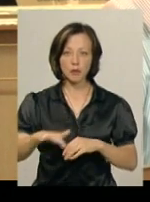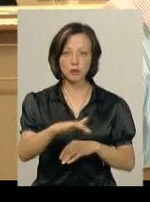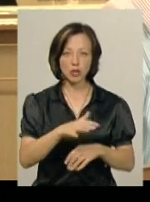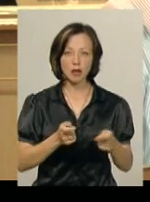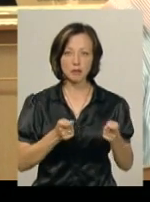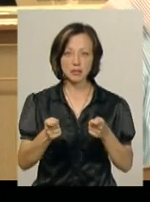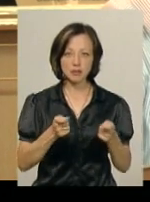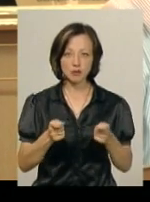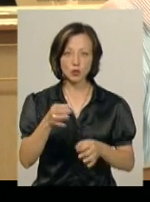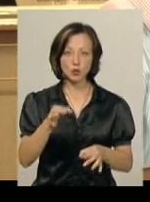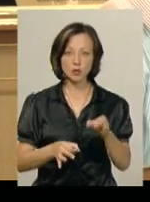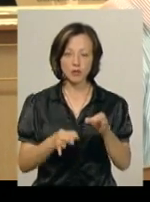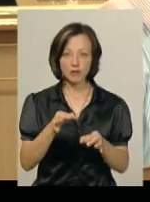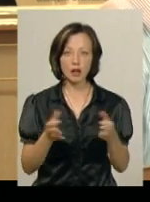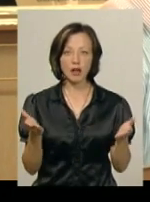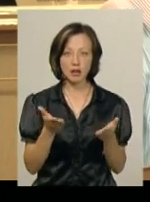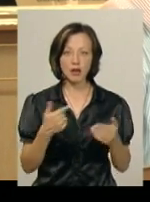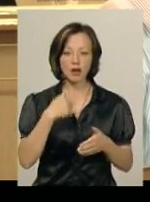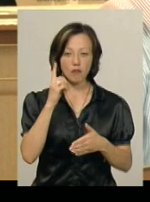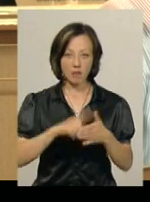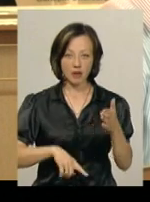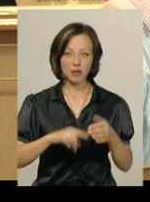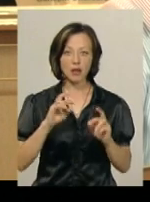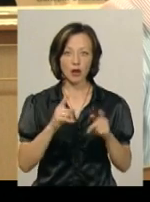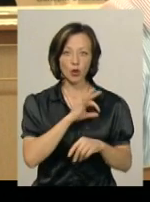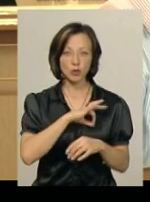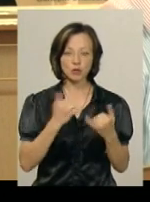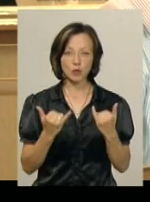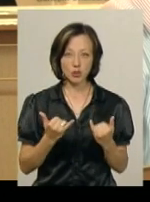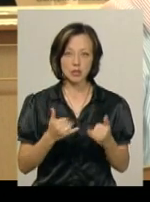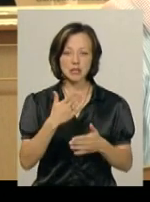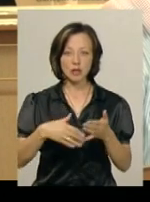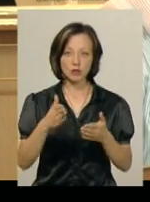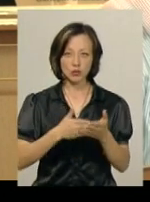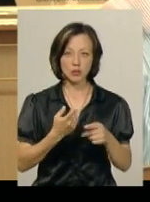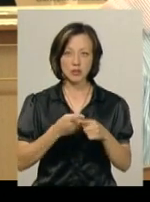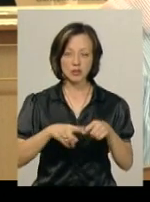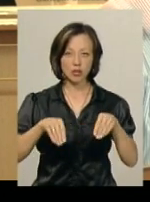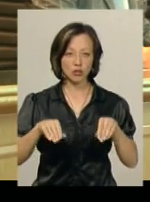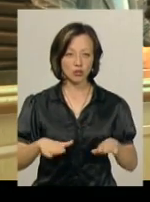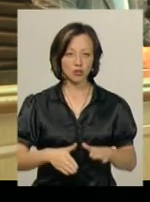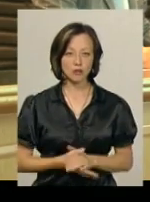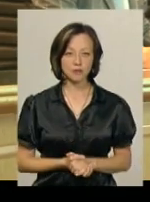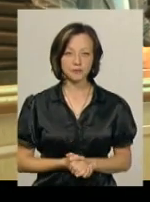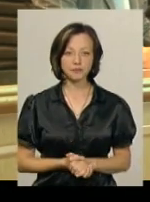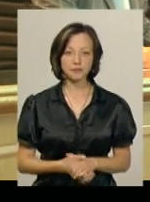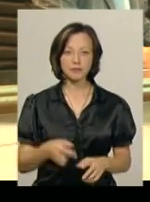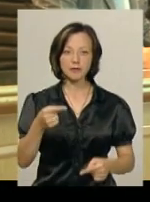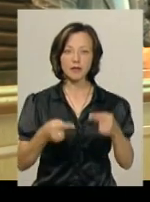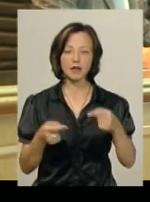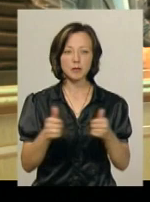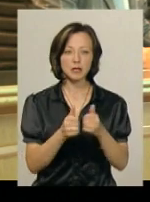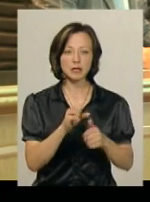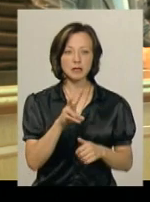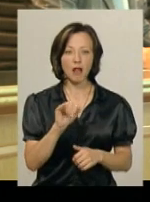адміністративних судів, які, я впевнений, як юрист сьогодні, звісно, що скасують те рішення. Дискусія навколо